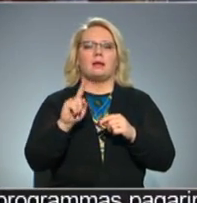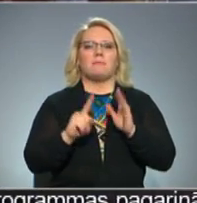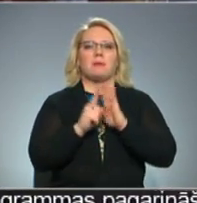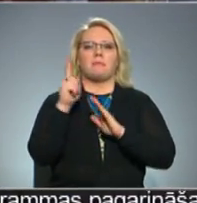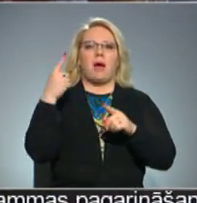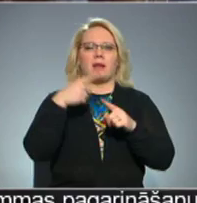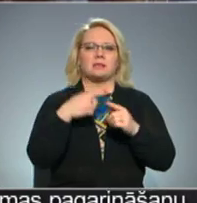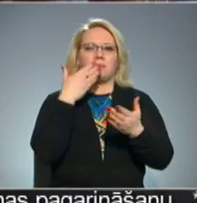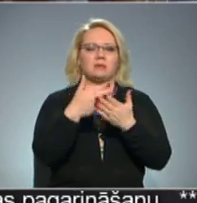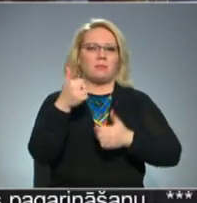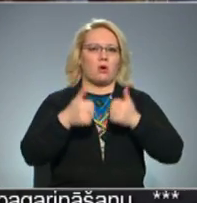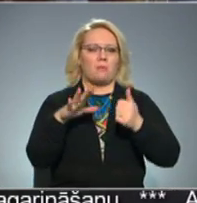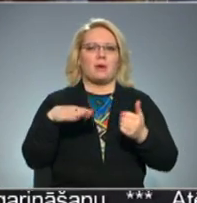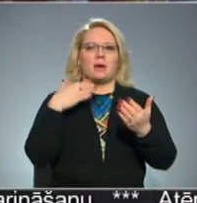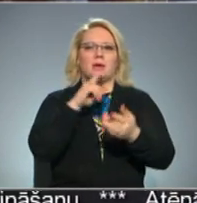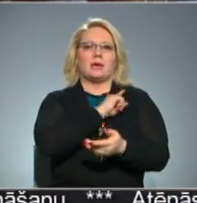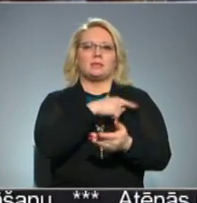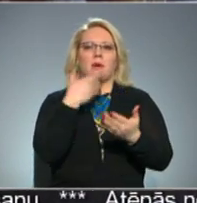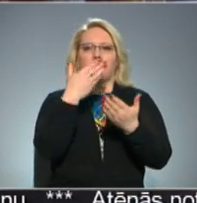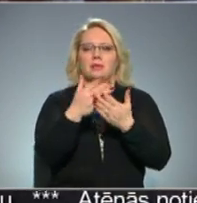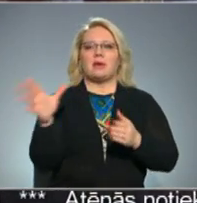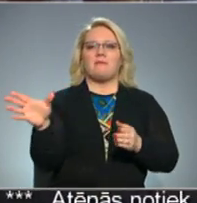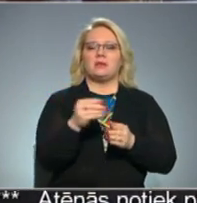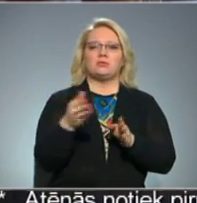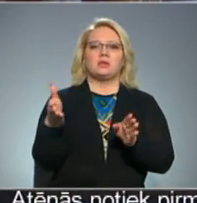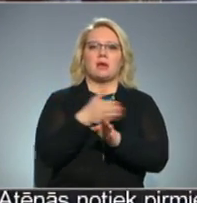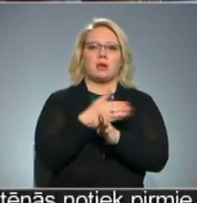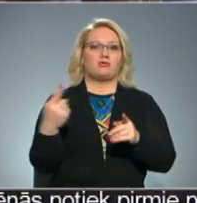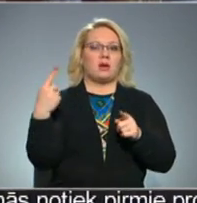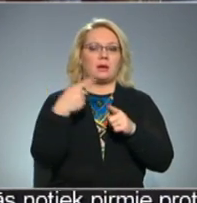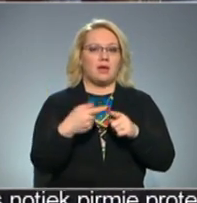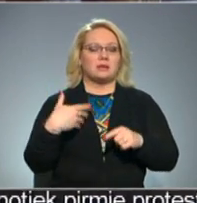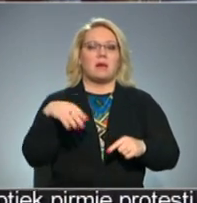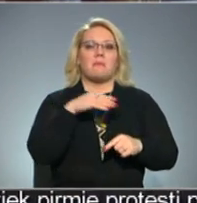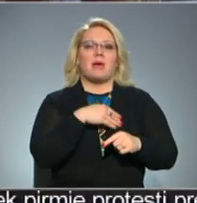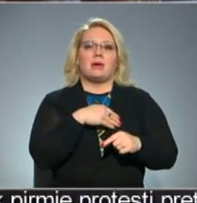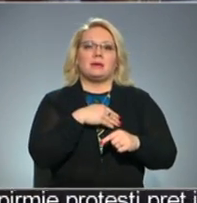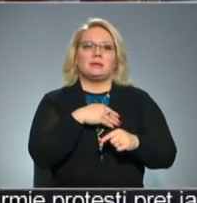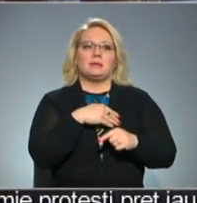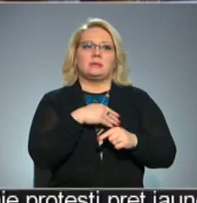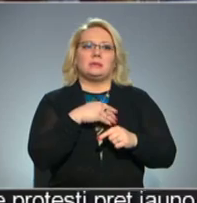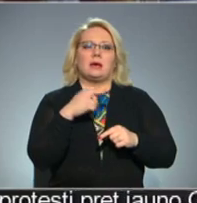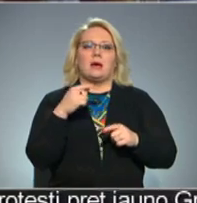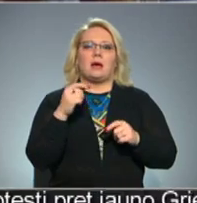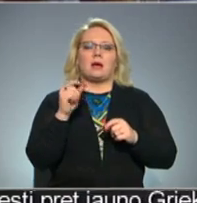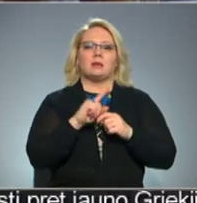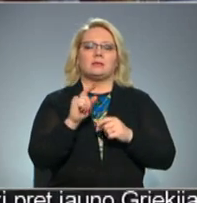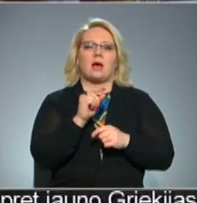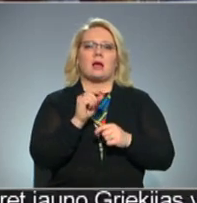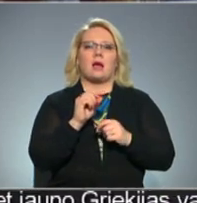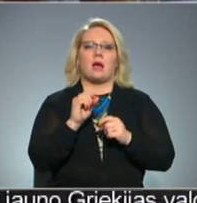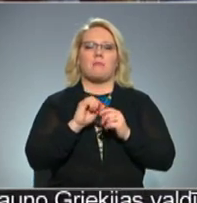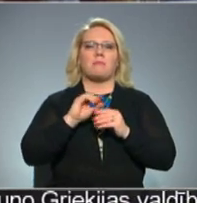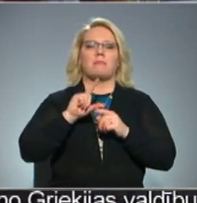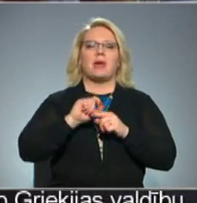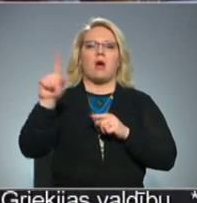konkursam. Mums bija iespēja pieteikties visas iepriekšējās reizes. Mēs tā kā audzējām savu gudrību,